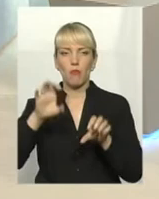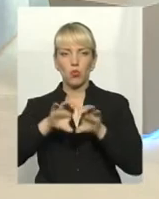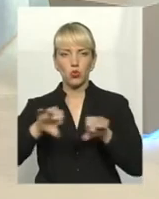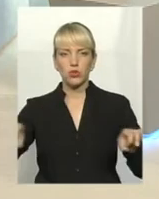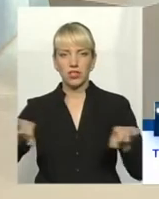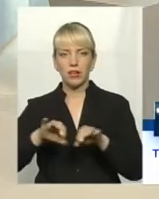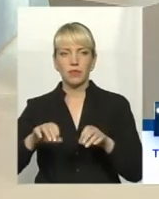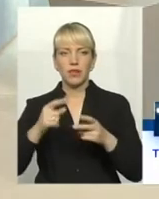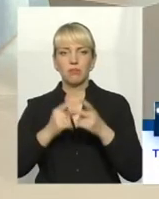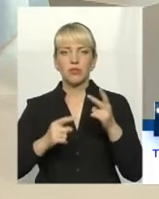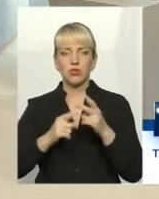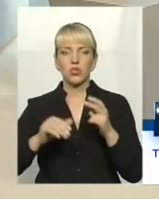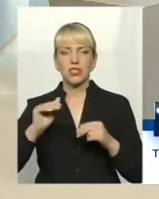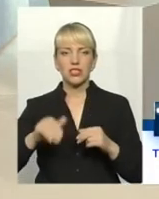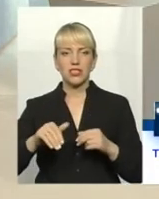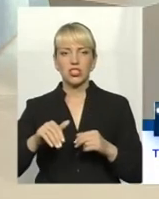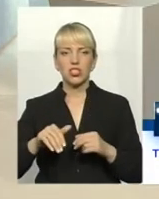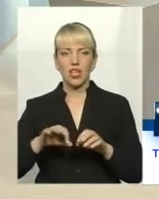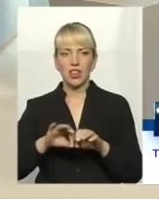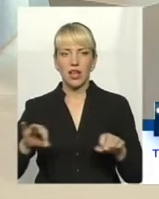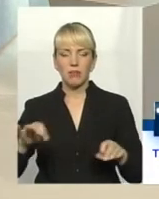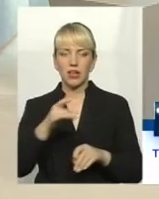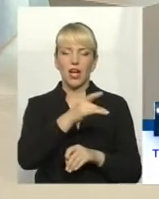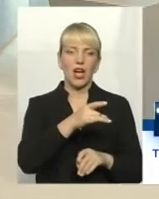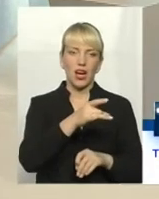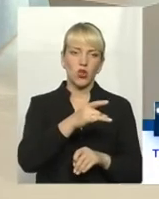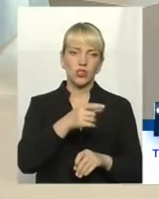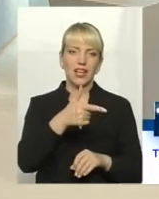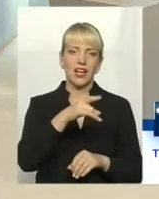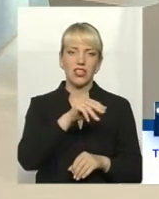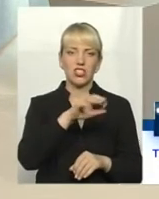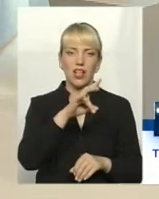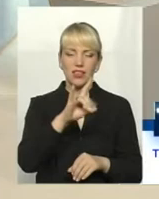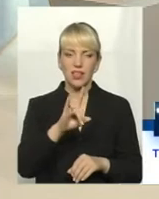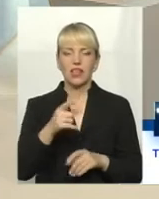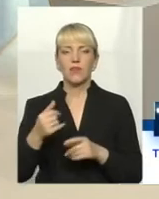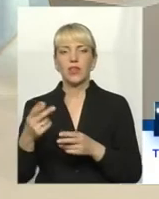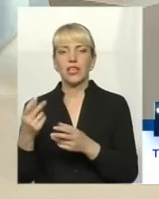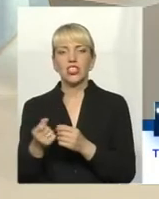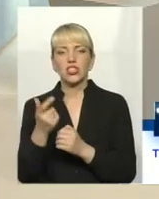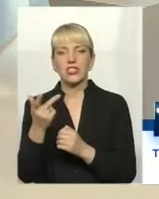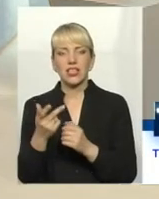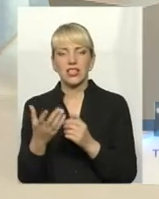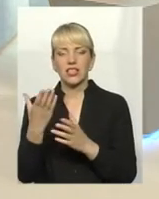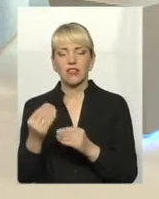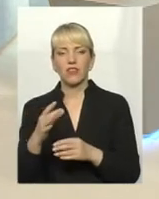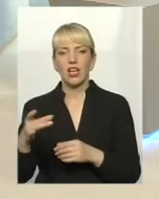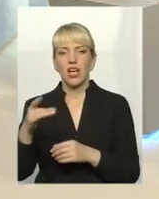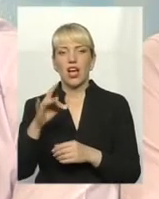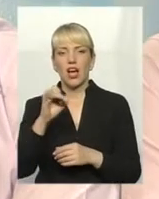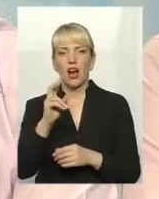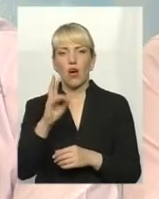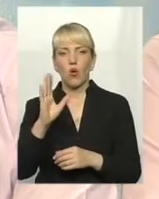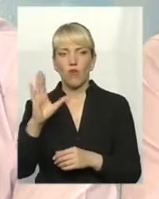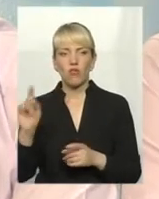Близько пів-три тисячі ламп мікрорайні греччани, і буквально через декілька днів у мікрорайні раку. Чим це